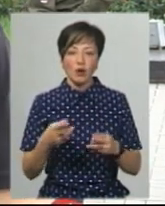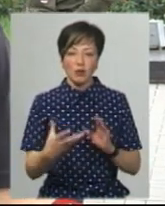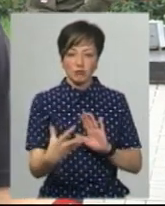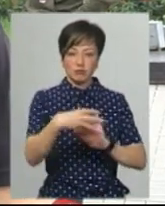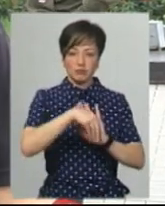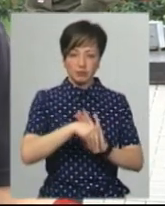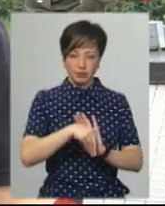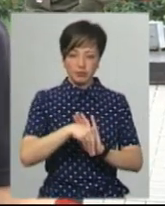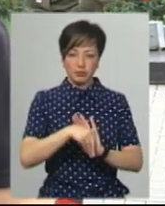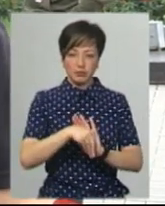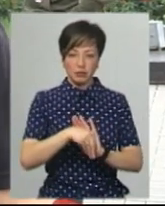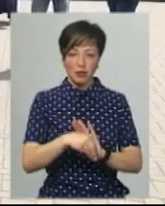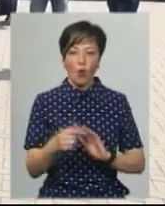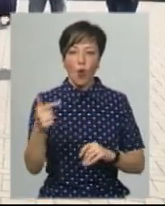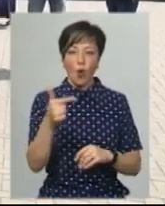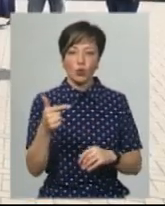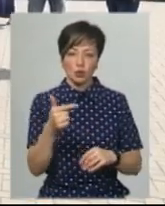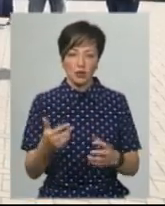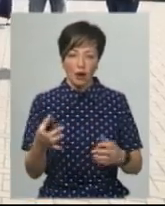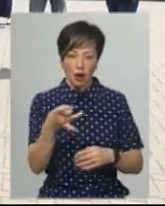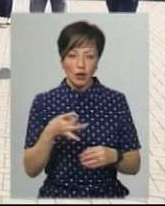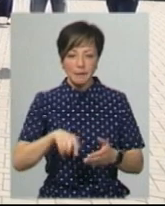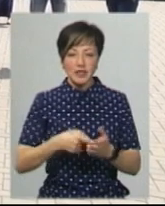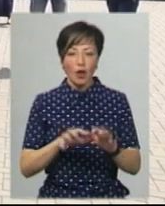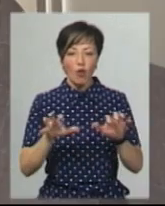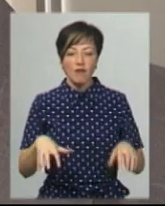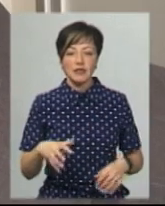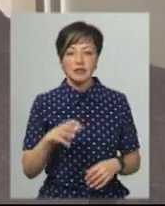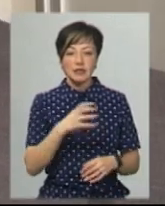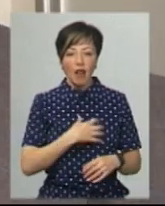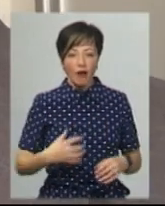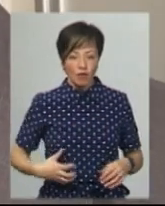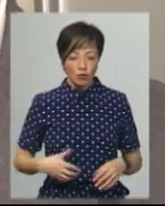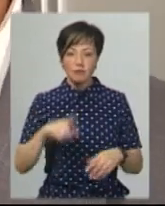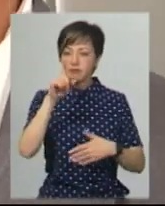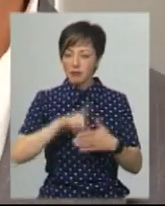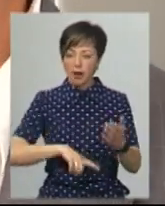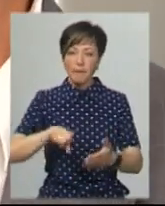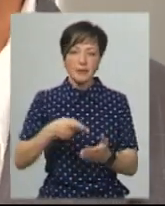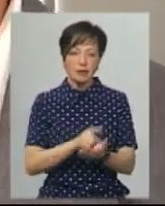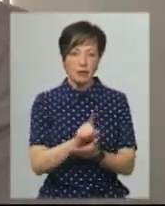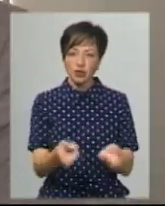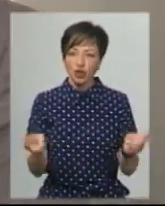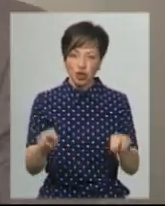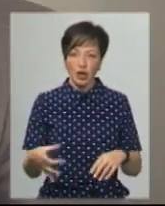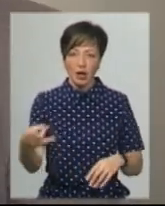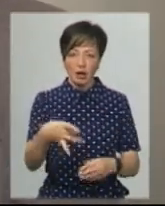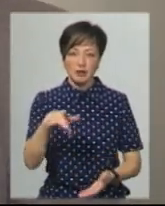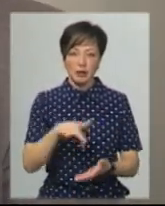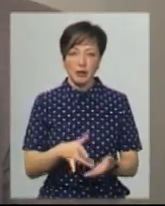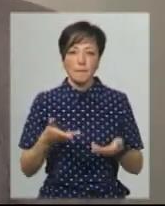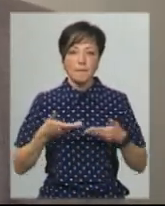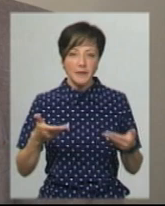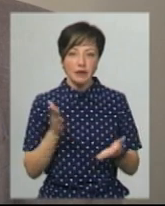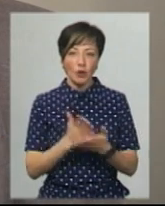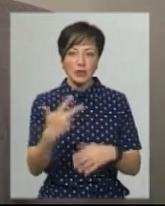Городоцький. Міський голова Славути Василь Сидур переконаний, місто має залишитися райцентром. Ми знаходимося в 300